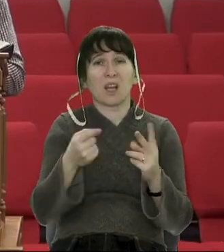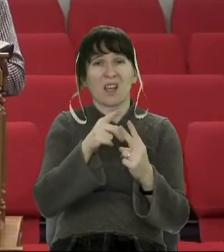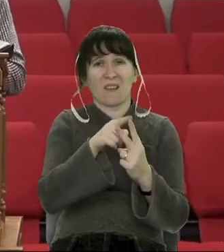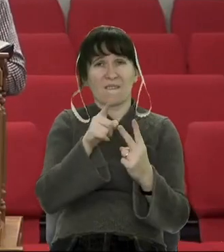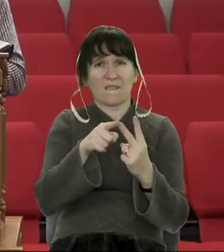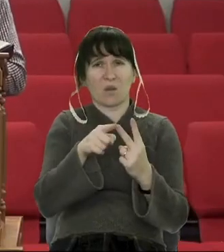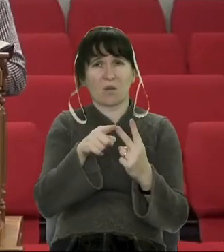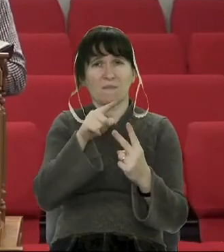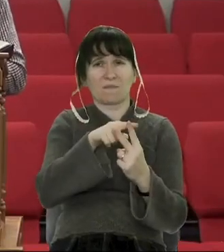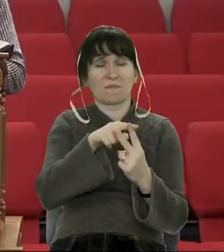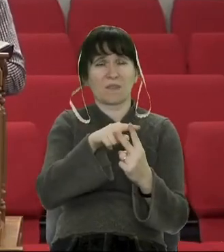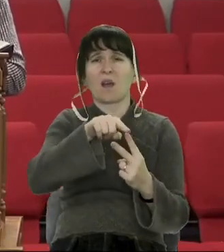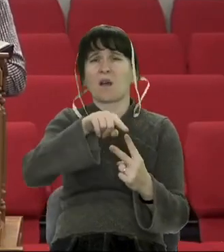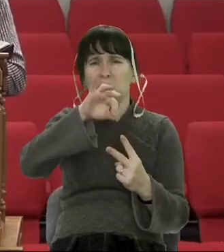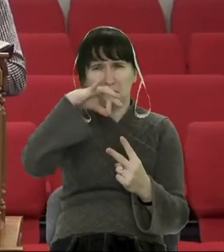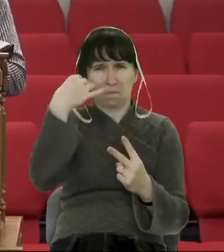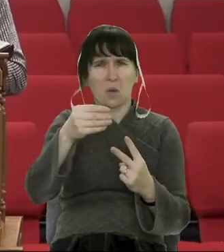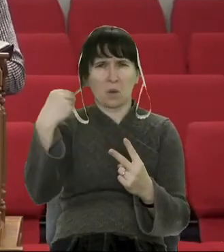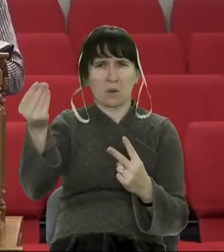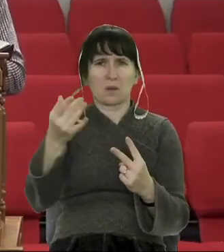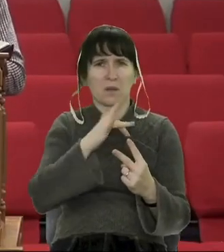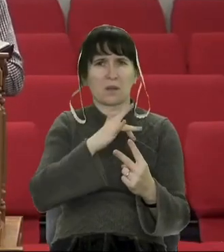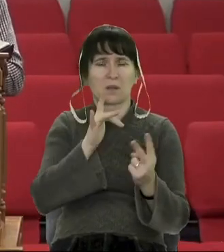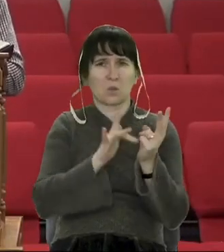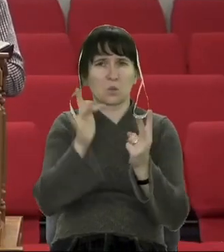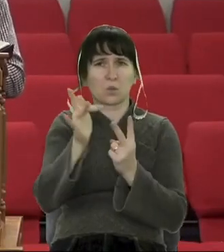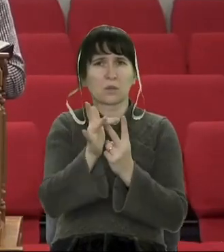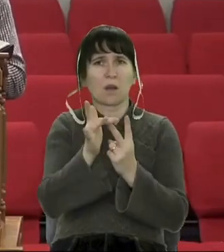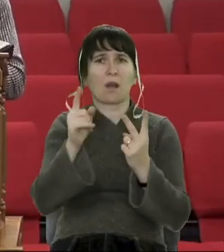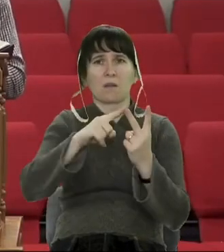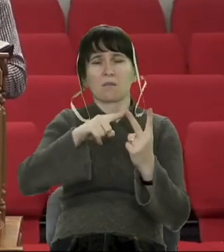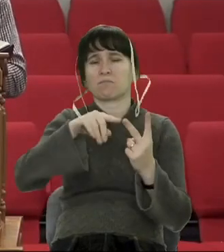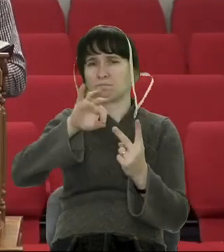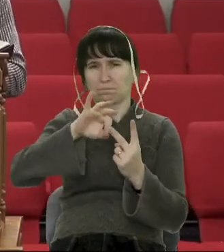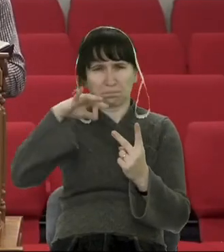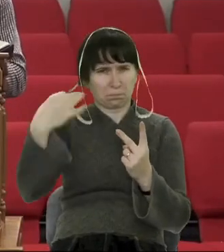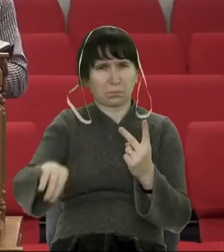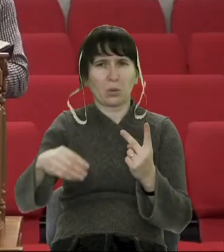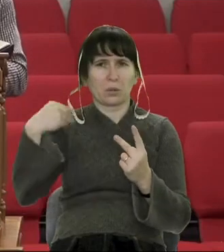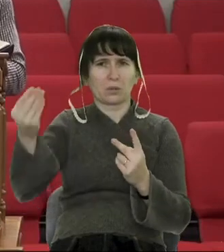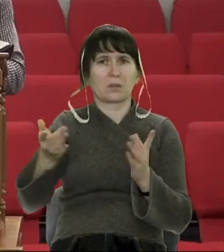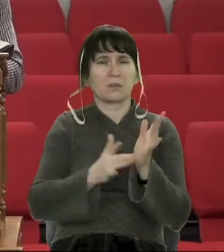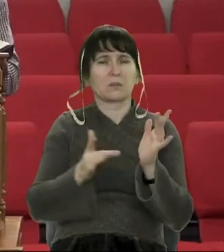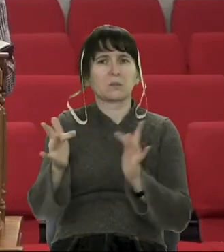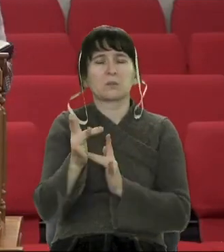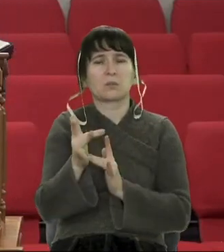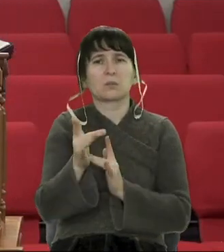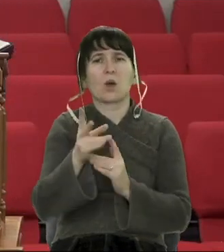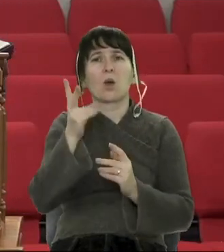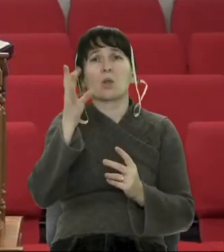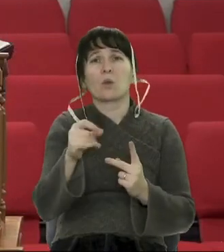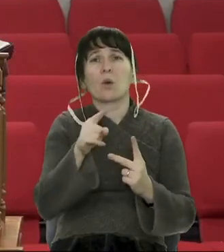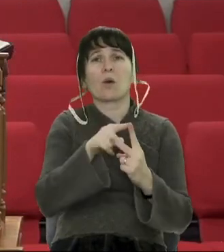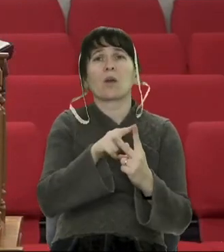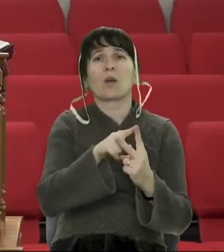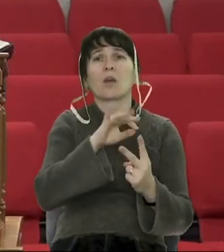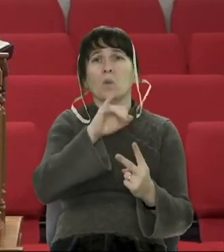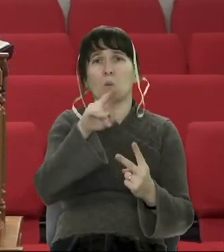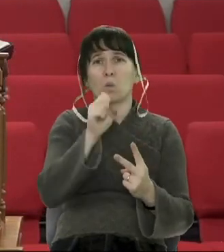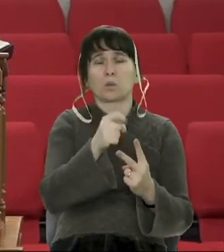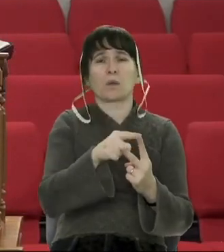Христу. І фінал у цих людей різний. І в нашому житті є певна небезпека. Юду вважати